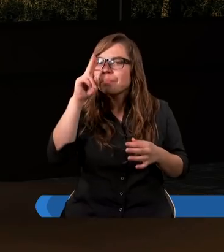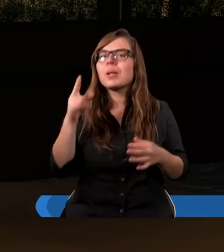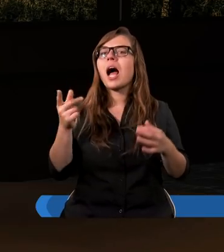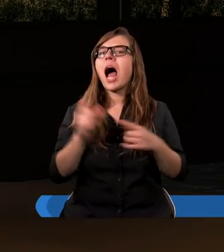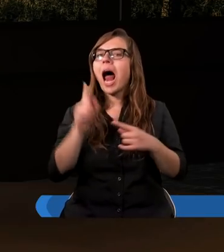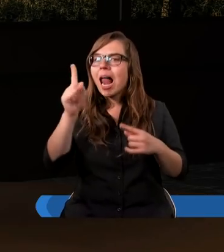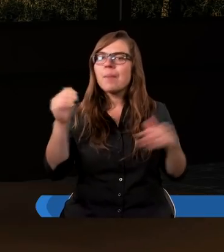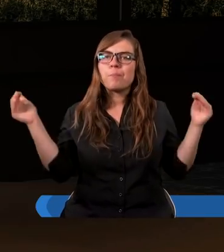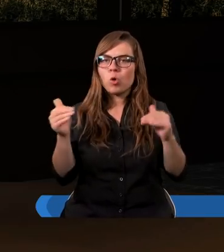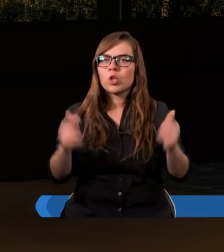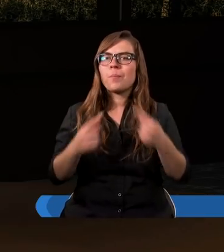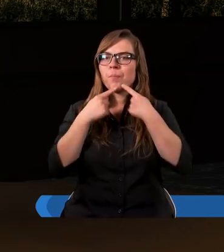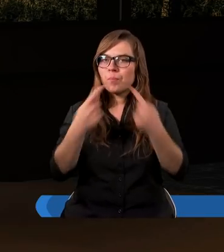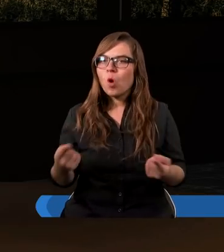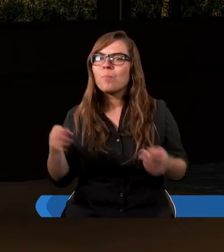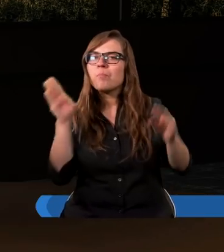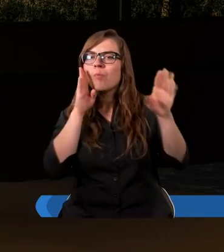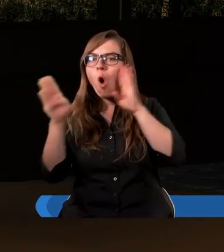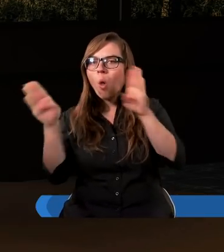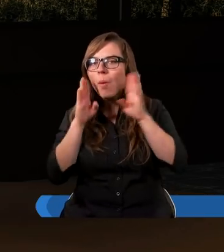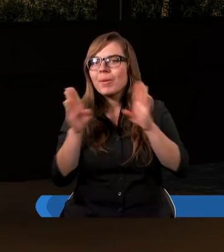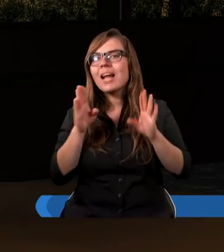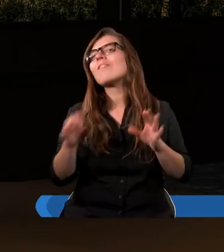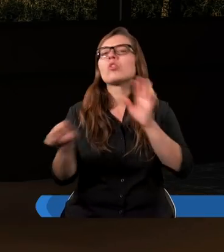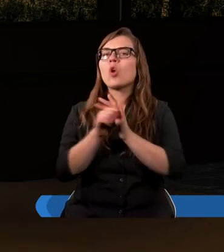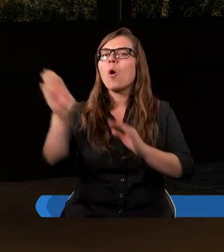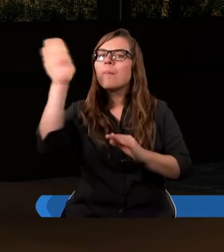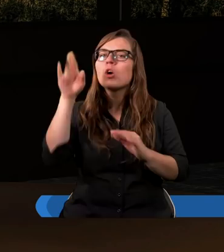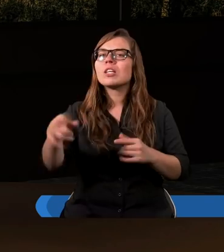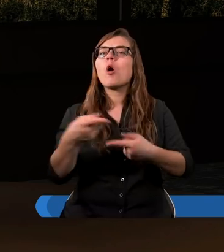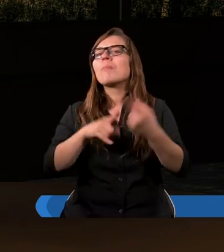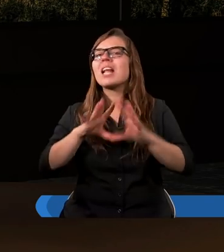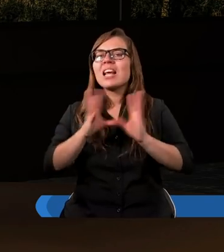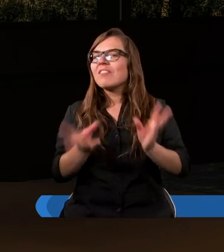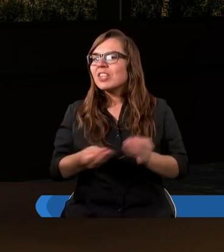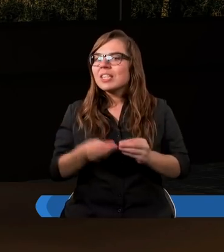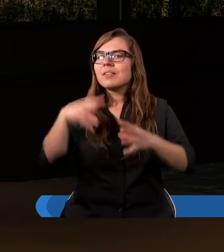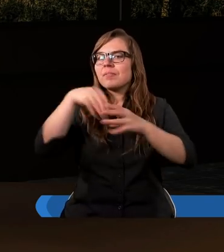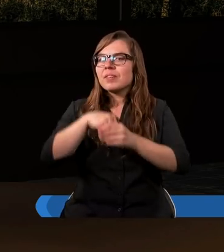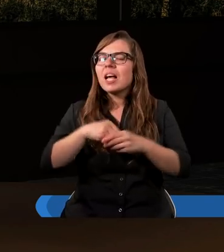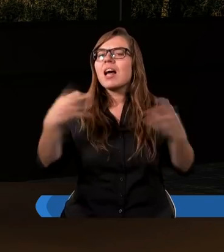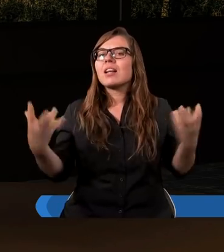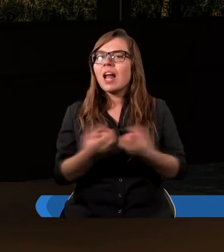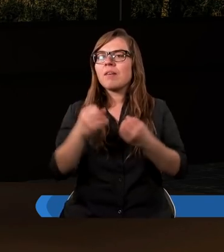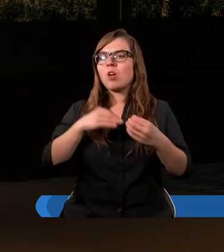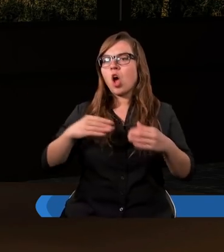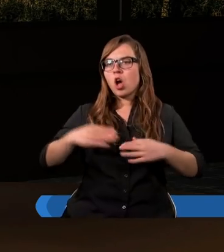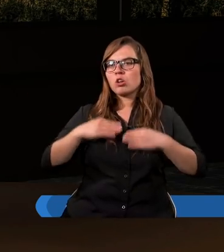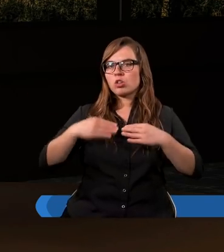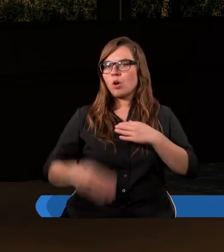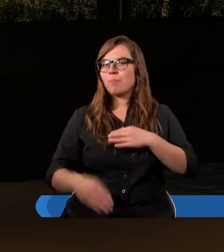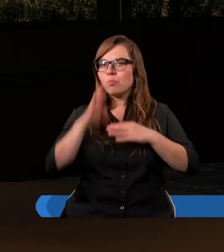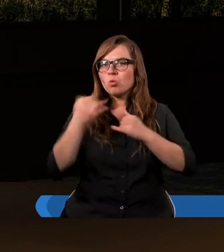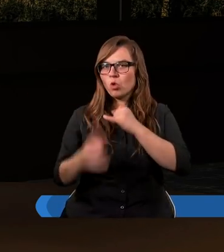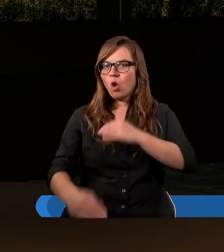powiedzieć, że podobieństwo do Boga to przede wszystkim znajduje się stąd dotąd. To